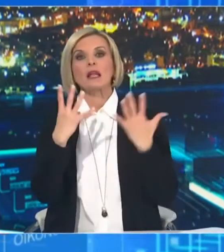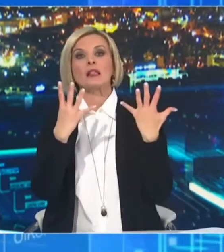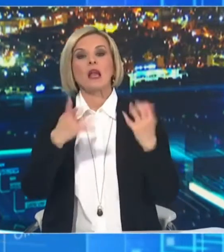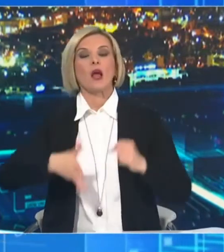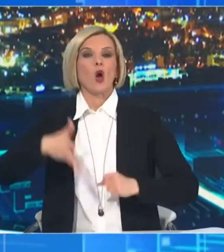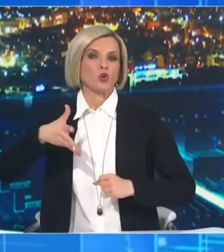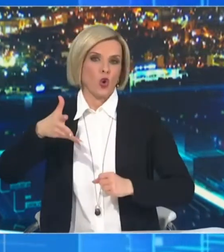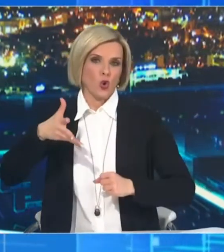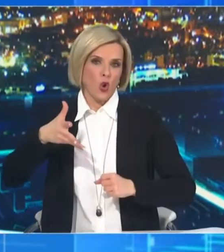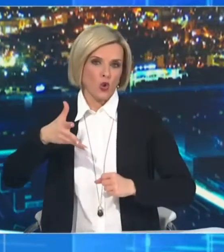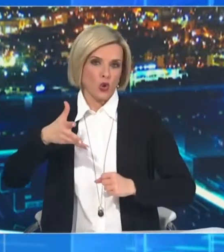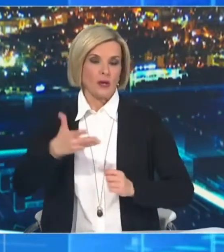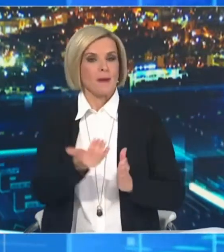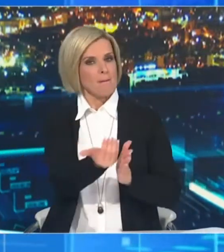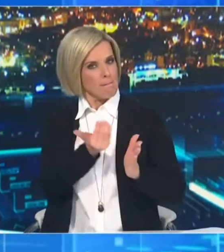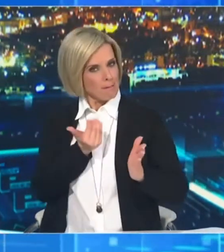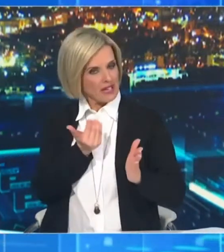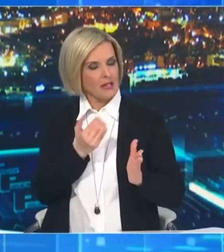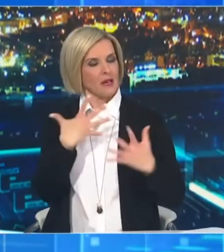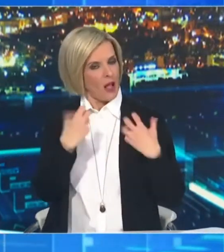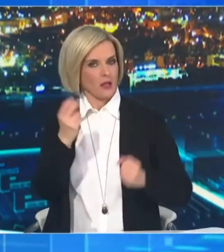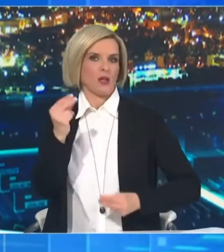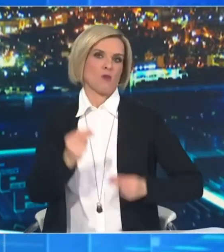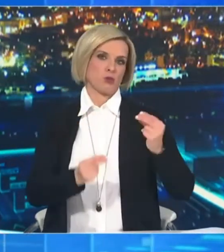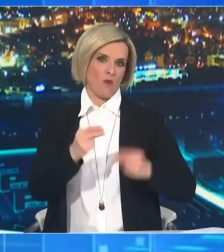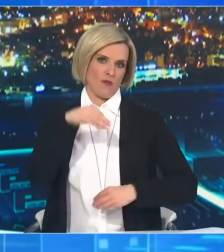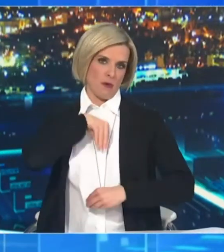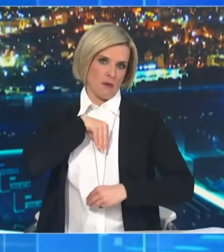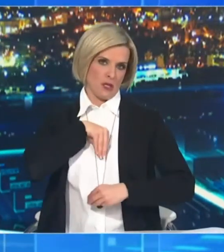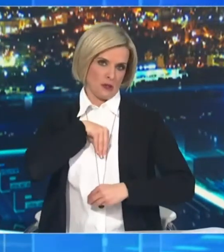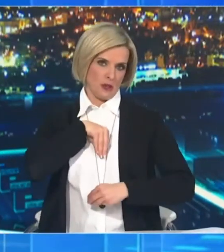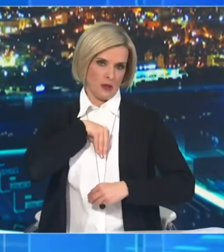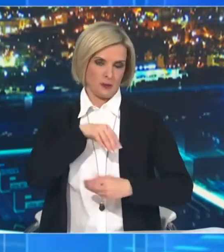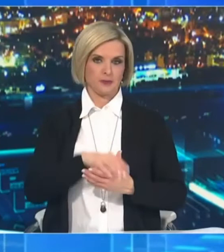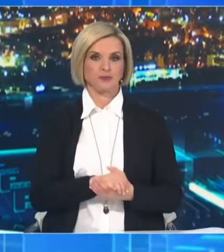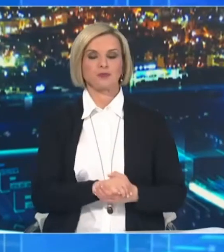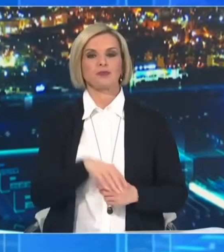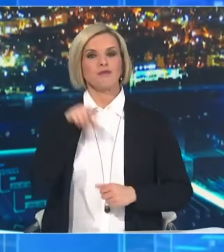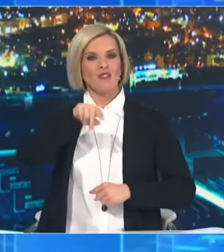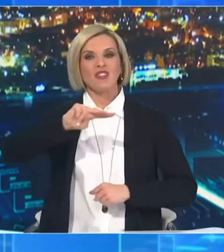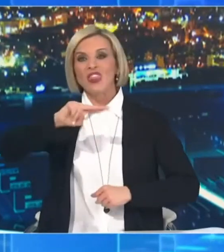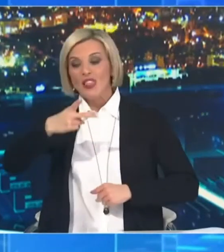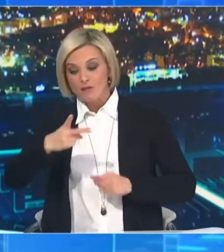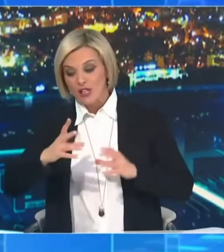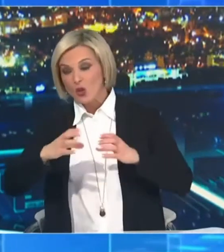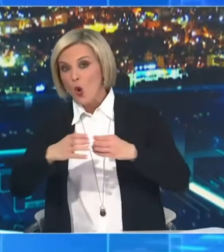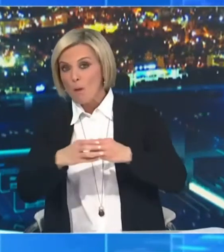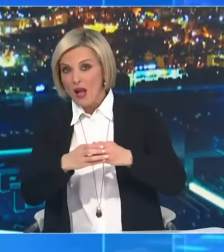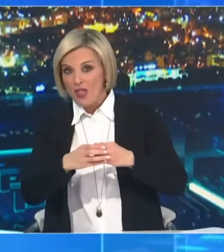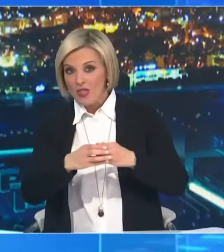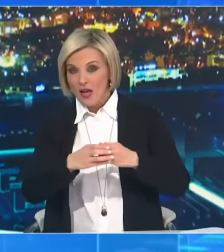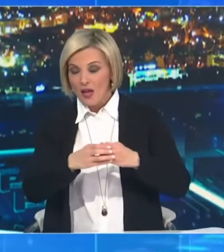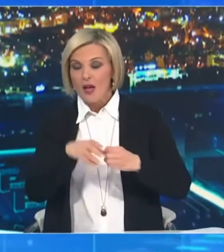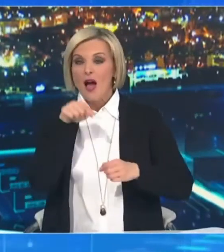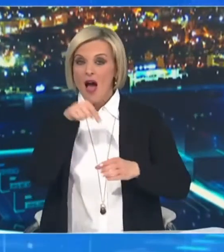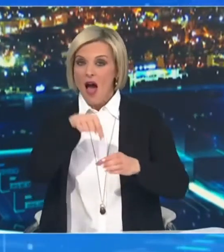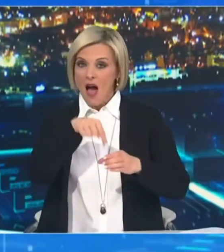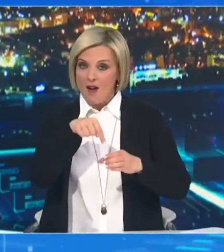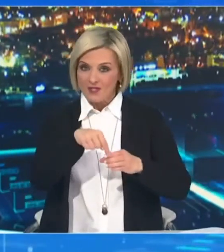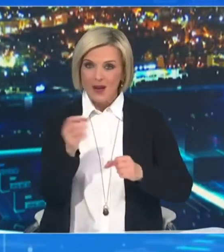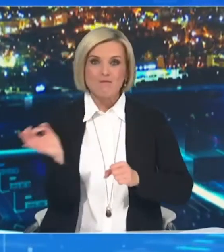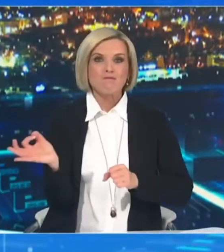αυξημένου κινδύνου. Είναι η δεύτερη ομάδα της οποίας τα